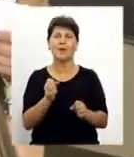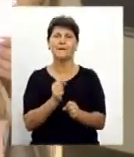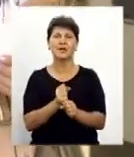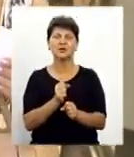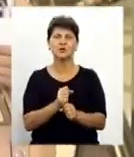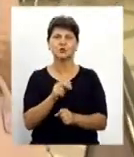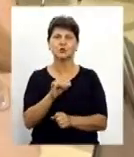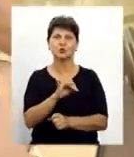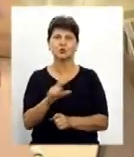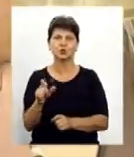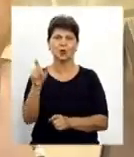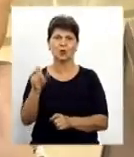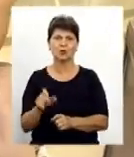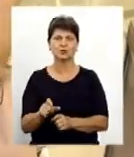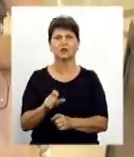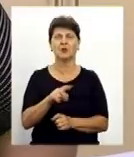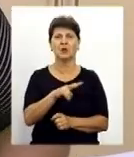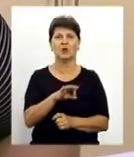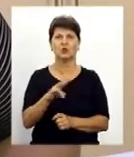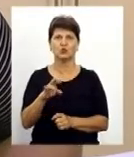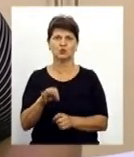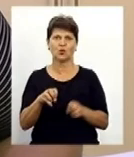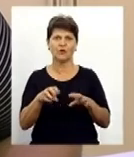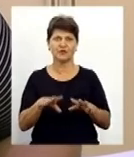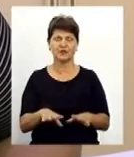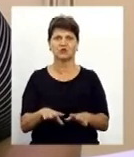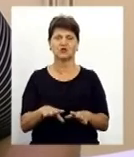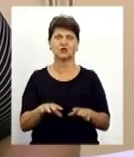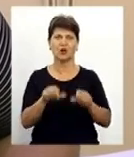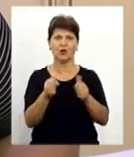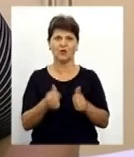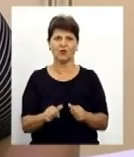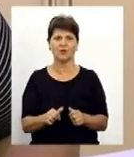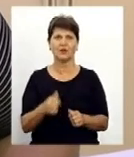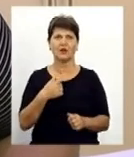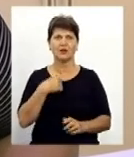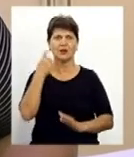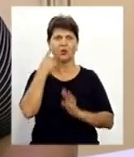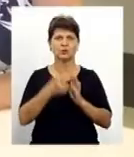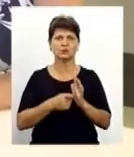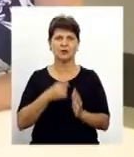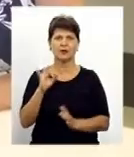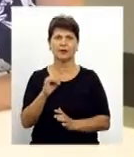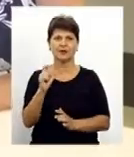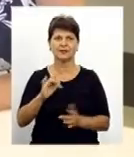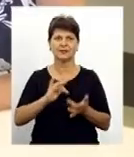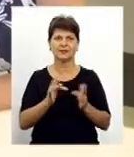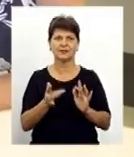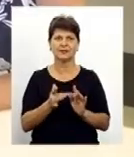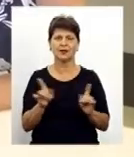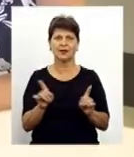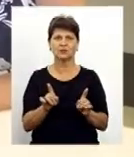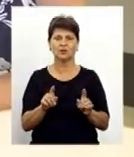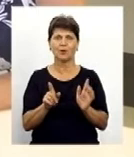Вінничанка Іріна Лучко вирішила її оформити. Я дізналася з інтернету, що пенсійний фонд надає таку послугу СМС